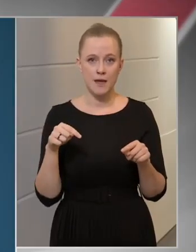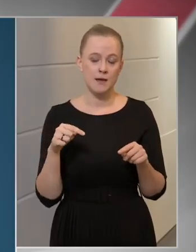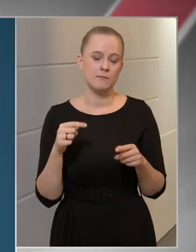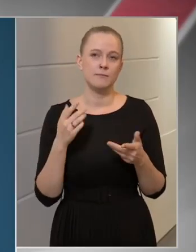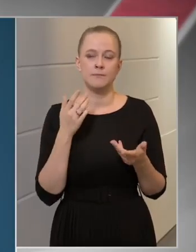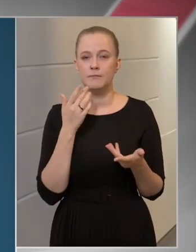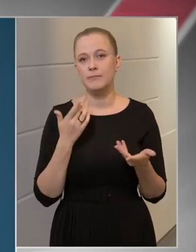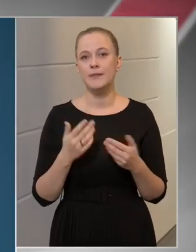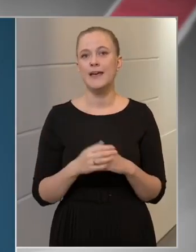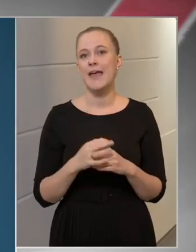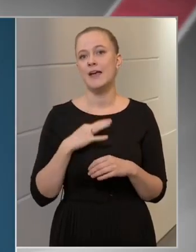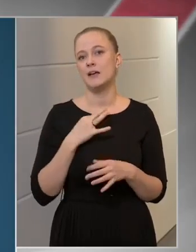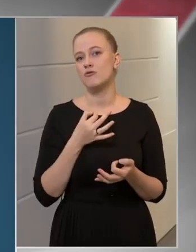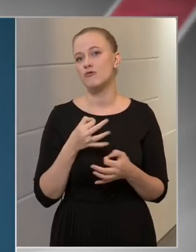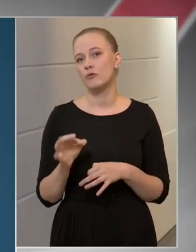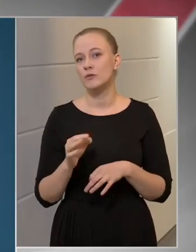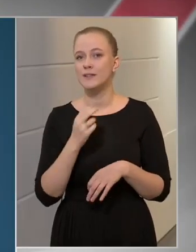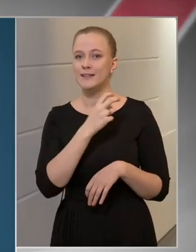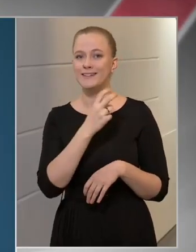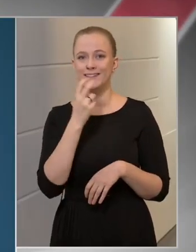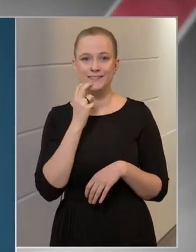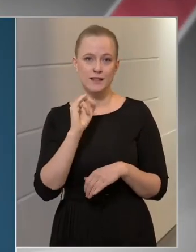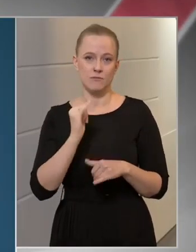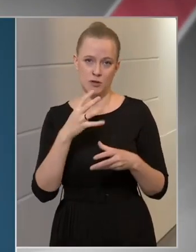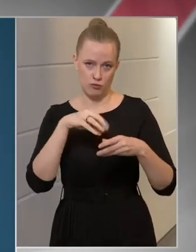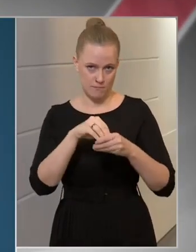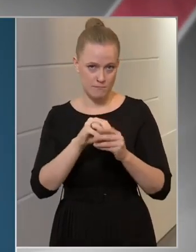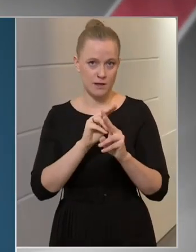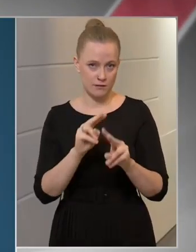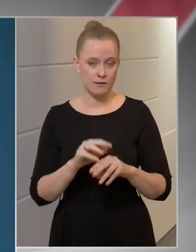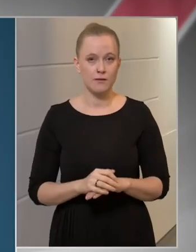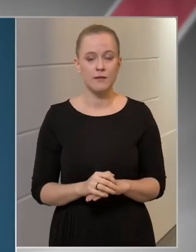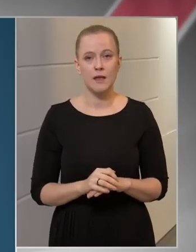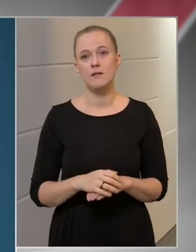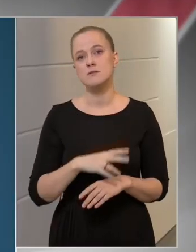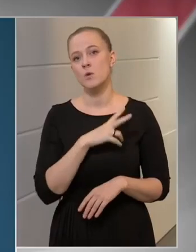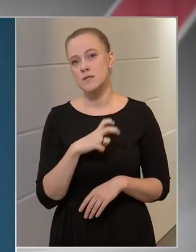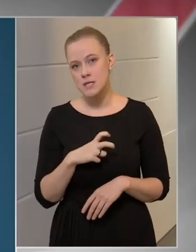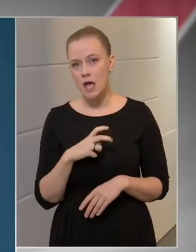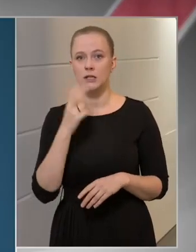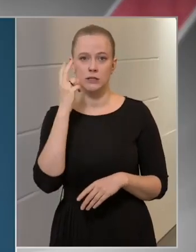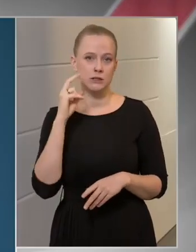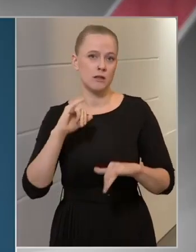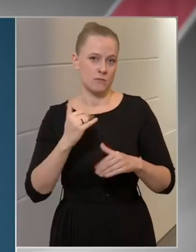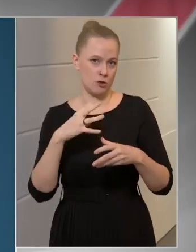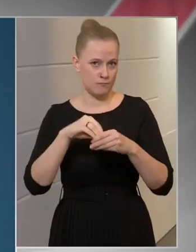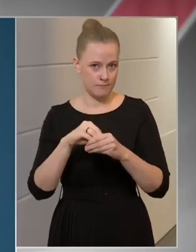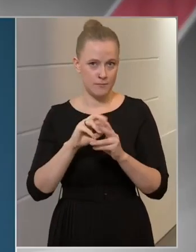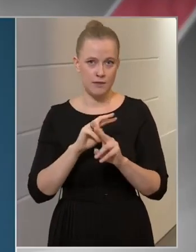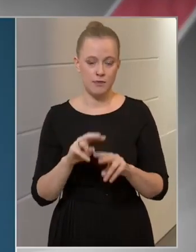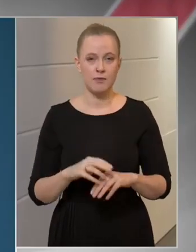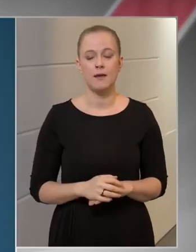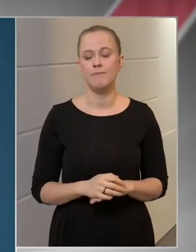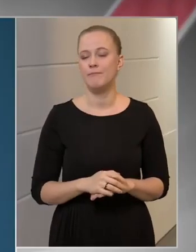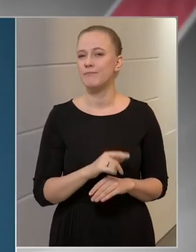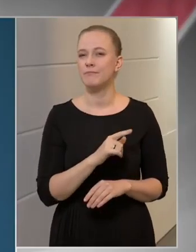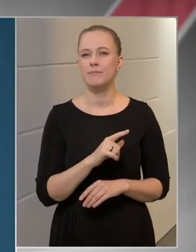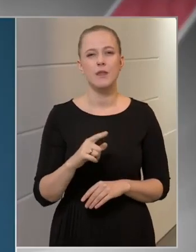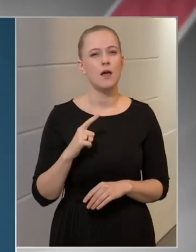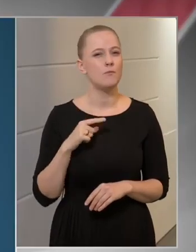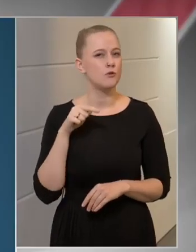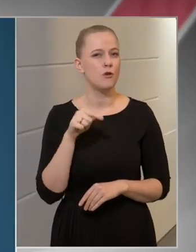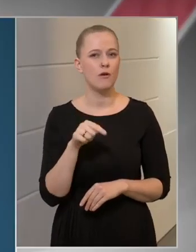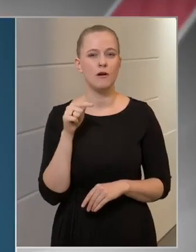alatt az egészségügyi intézményeket is, szociális intézményeket is, nem csak kifejezetten